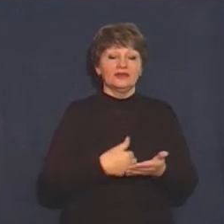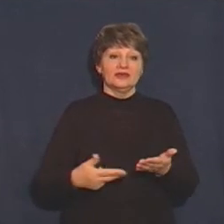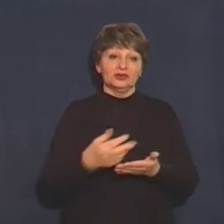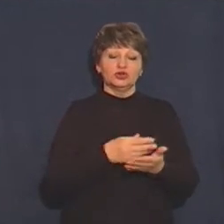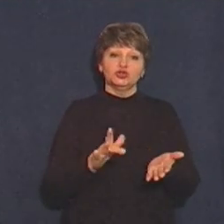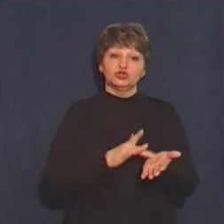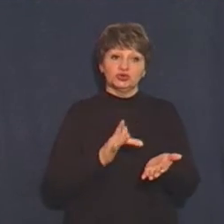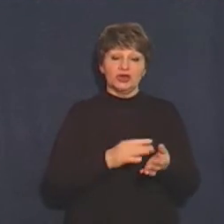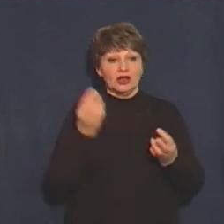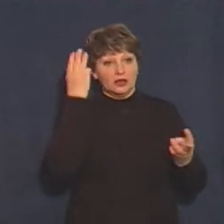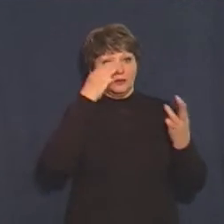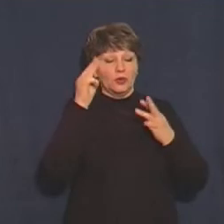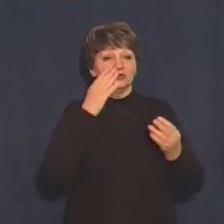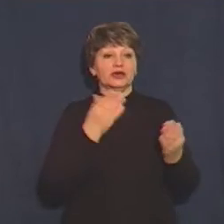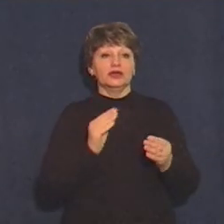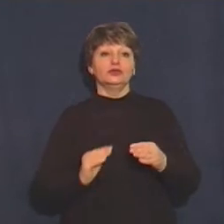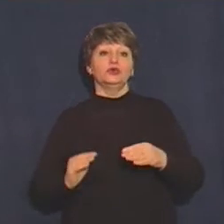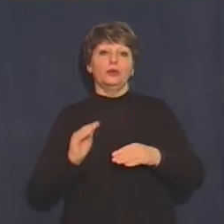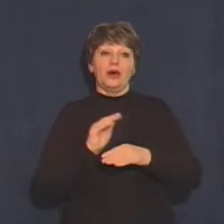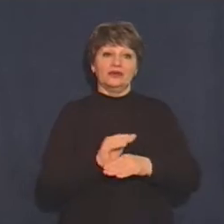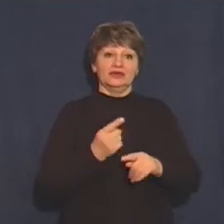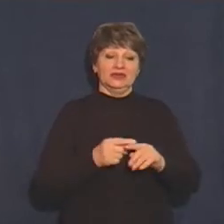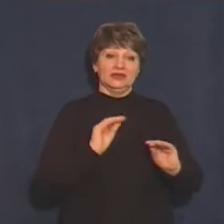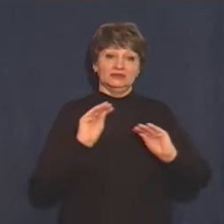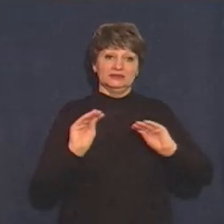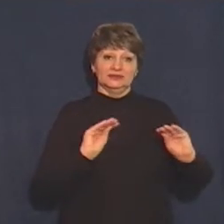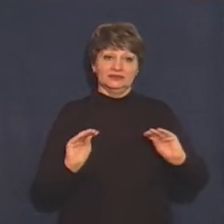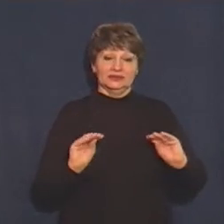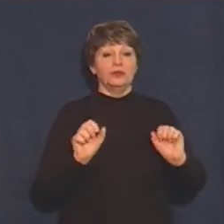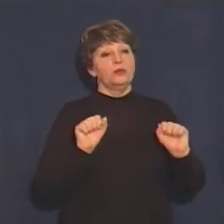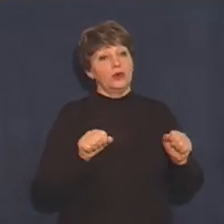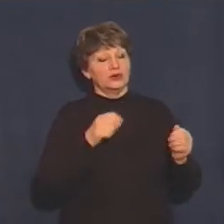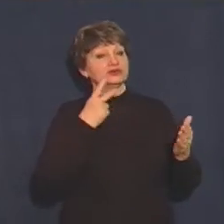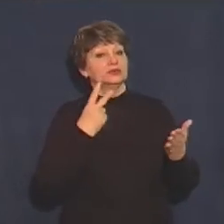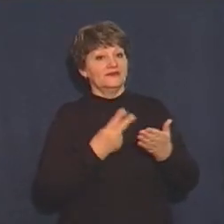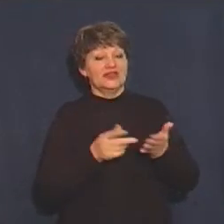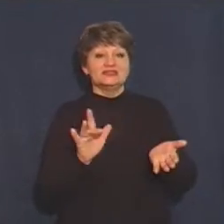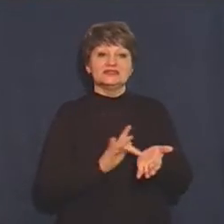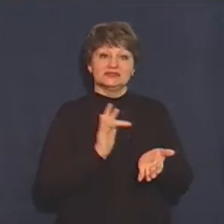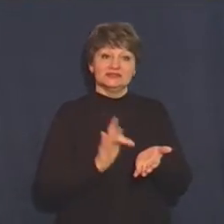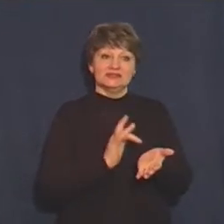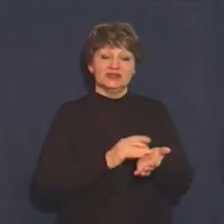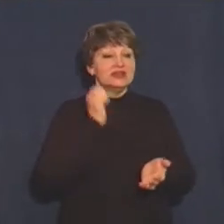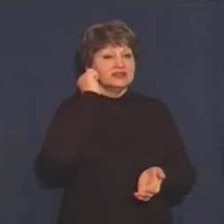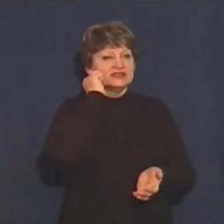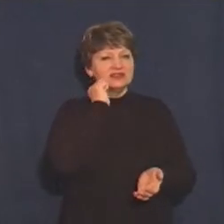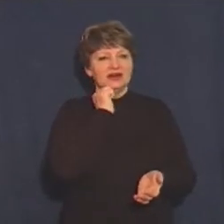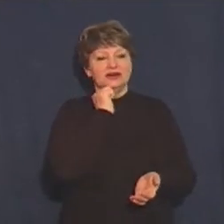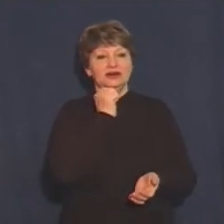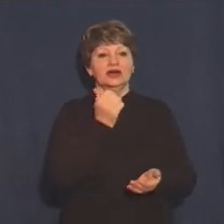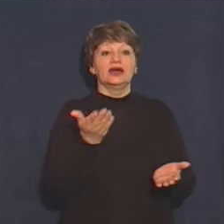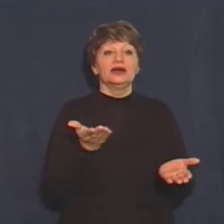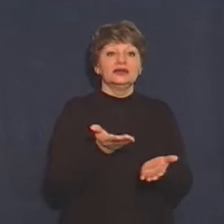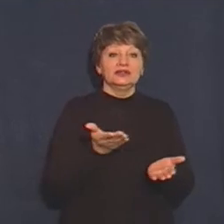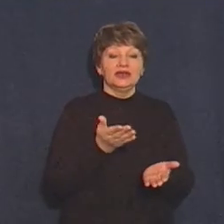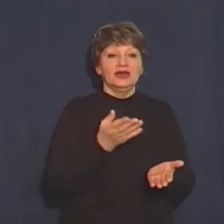які доповнюють експозицію. Можемо бачити сторінки старого журналу, на яким є відбитки